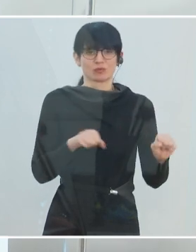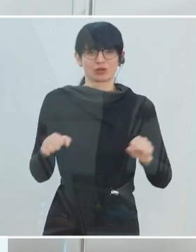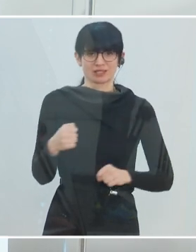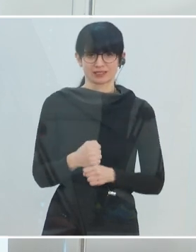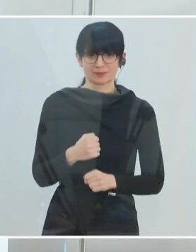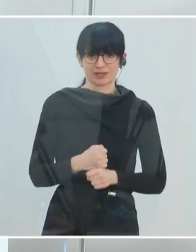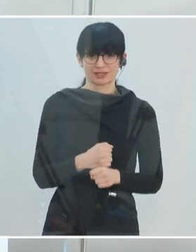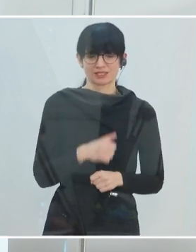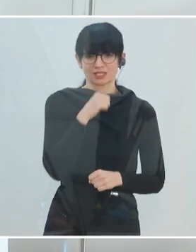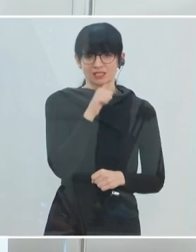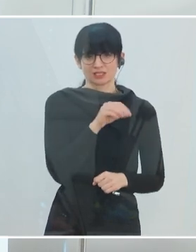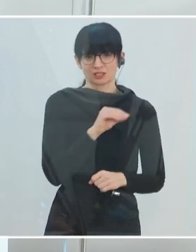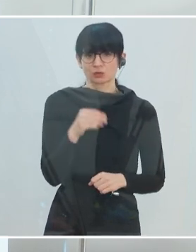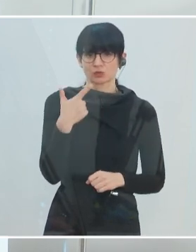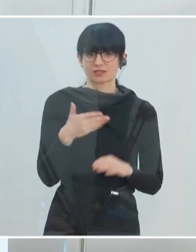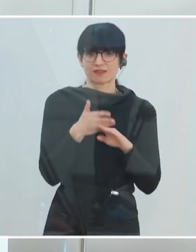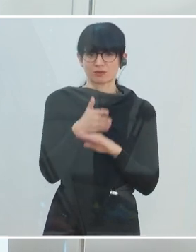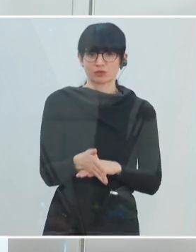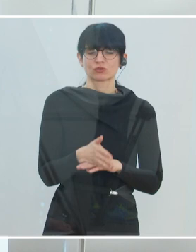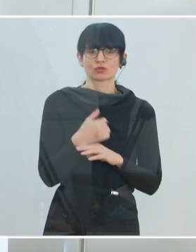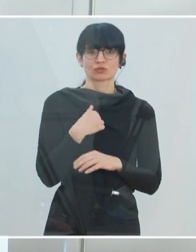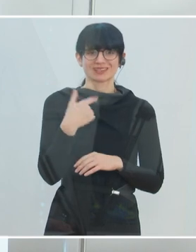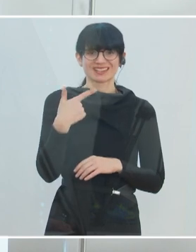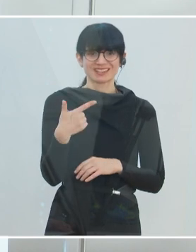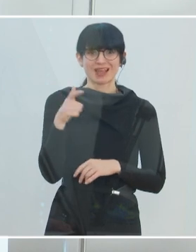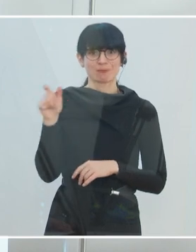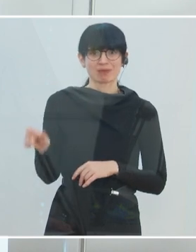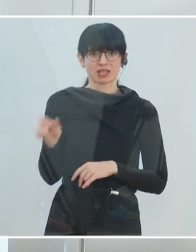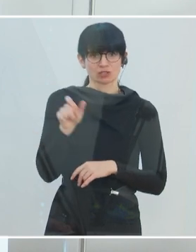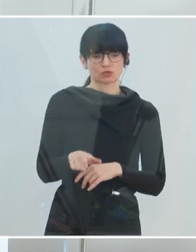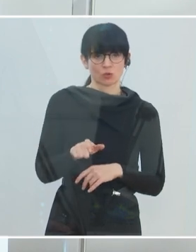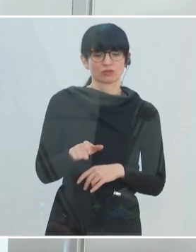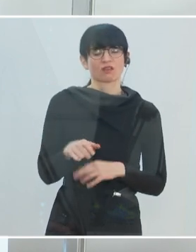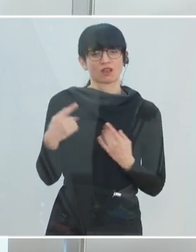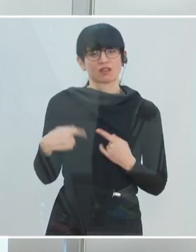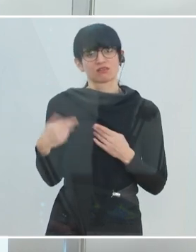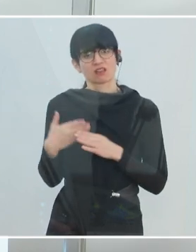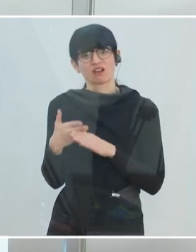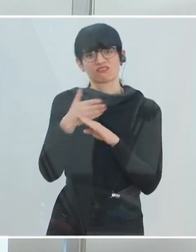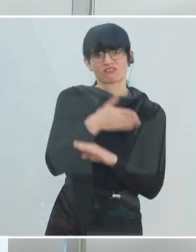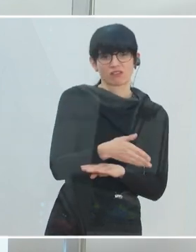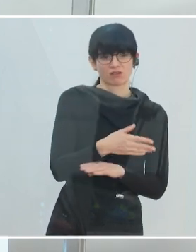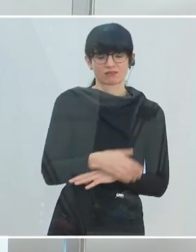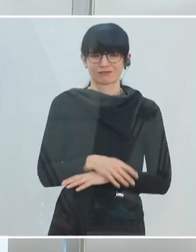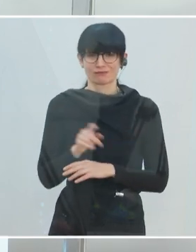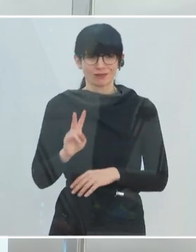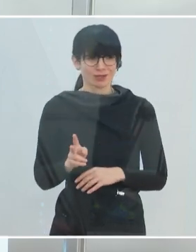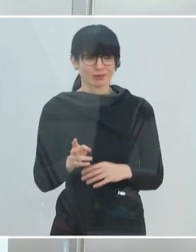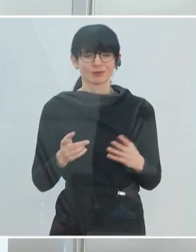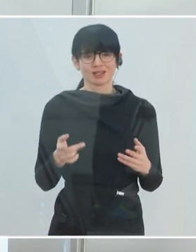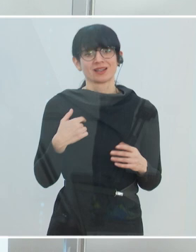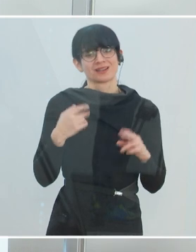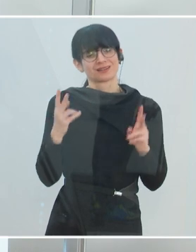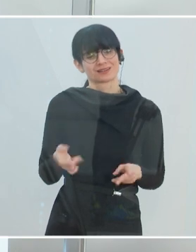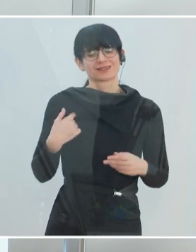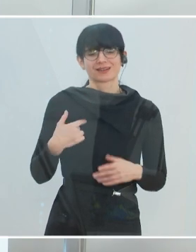Vor zwei Besuche, sondern zwei Besuche her, auch pro Besuch. Das ist insofern wichtig, weil damit endlich wieder